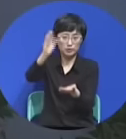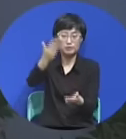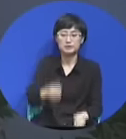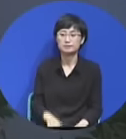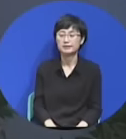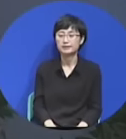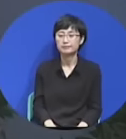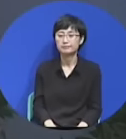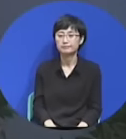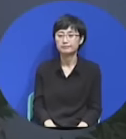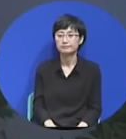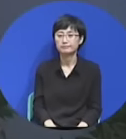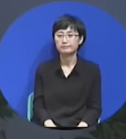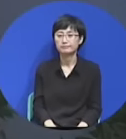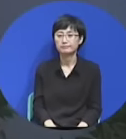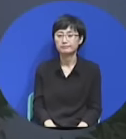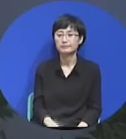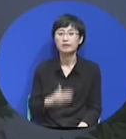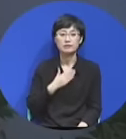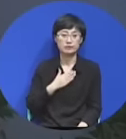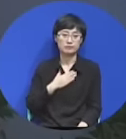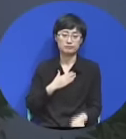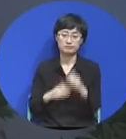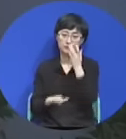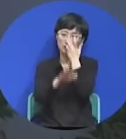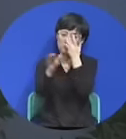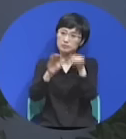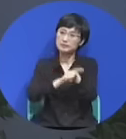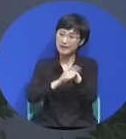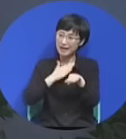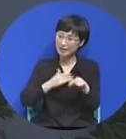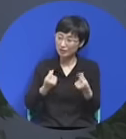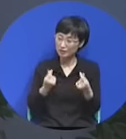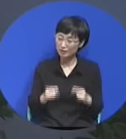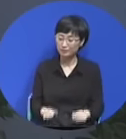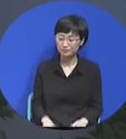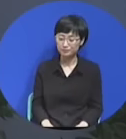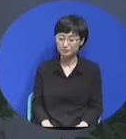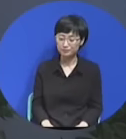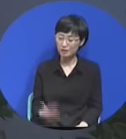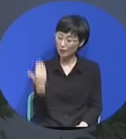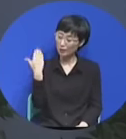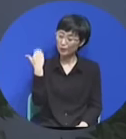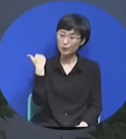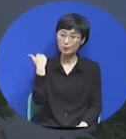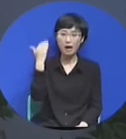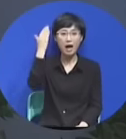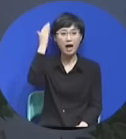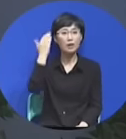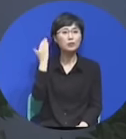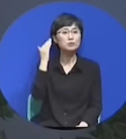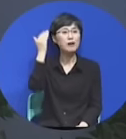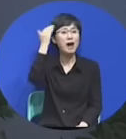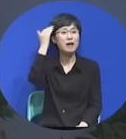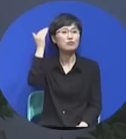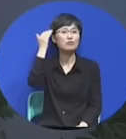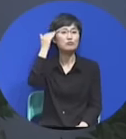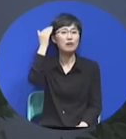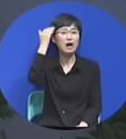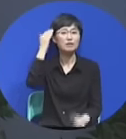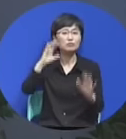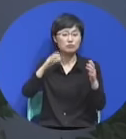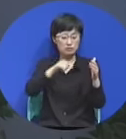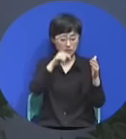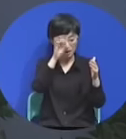저는 여러분 아시다시피 근래에 우리 한국에 일어난 걸 보면서요. 열두 가지